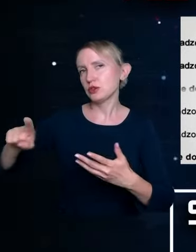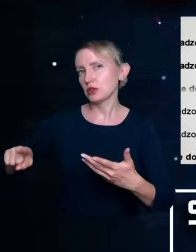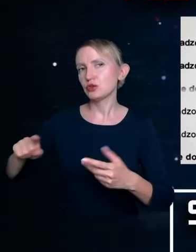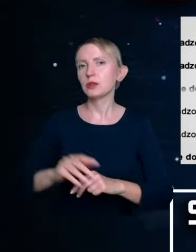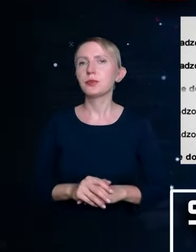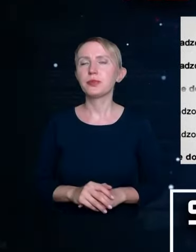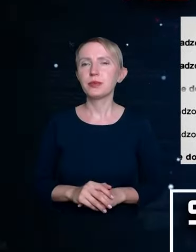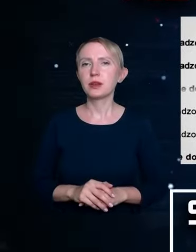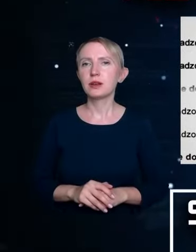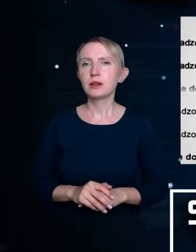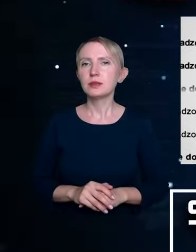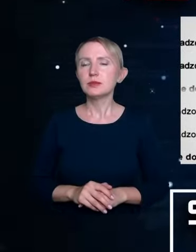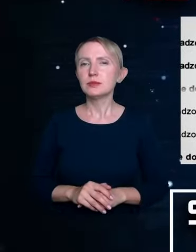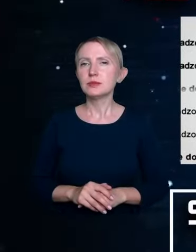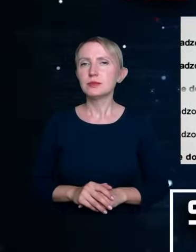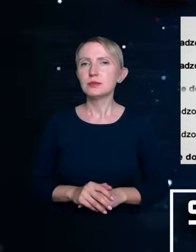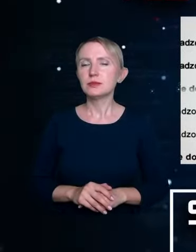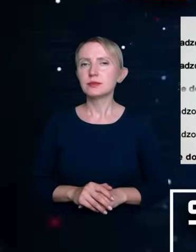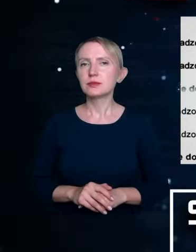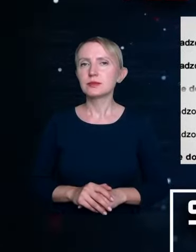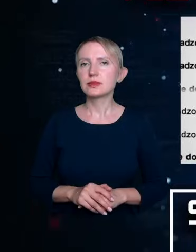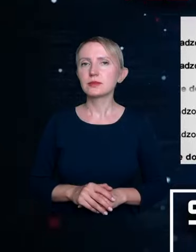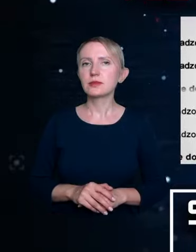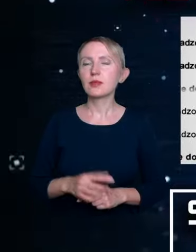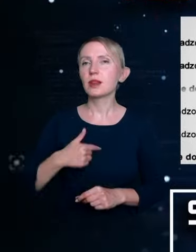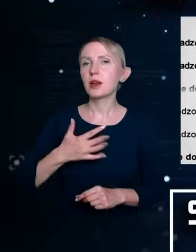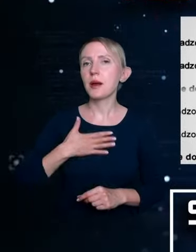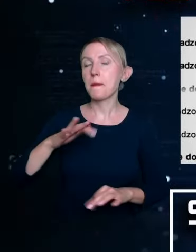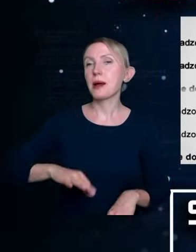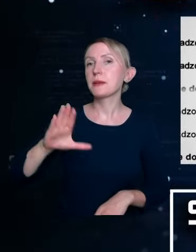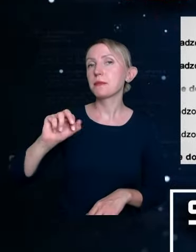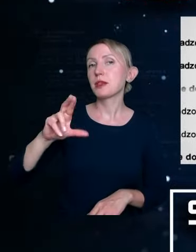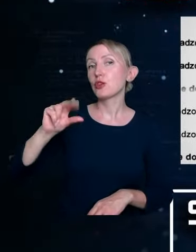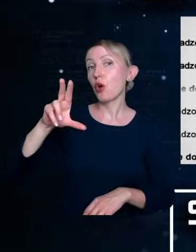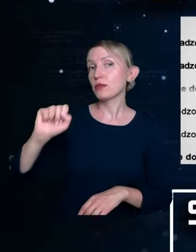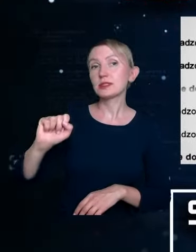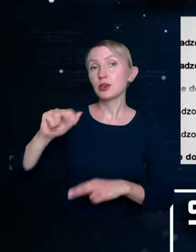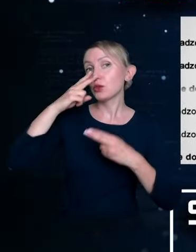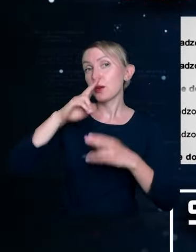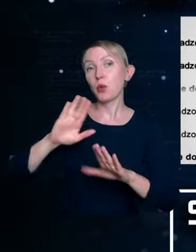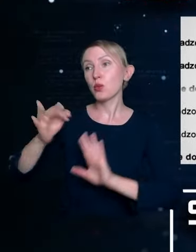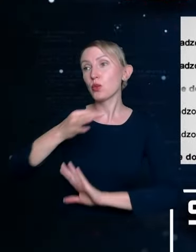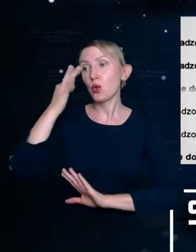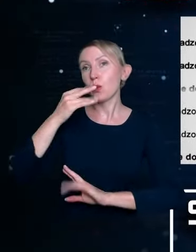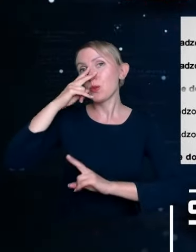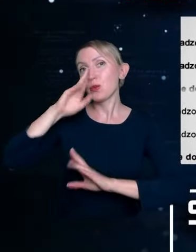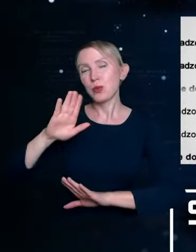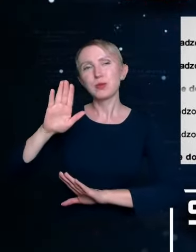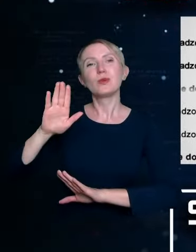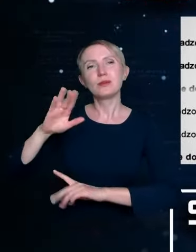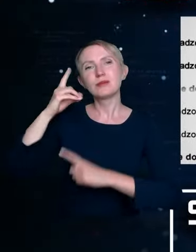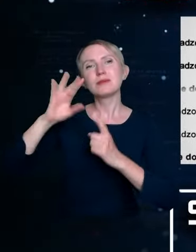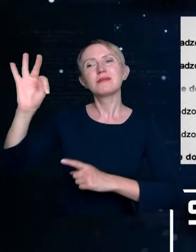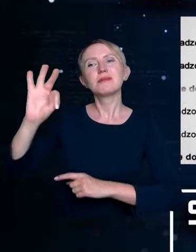,5, to wydaje mi się, że Pani Binkowska nie wystawia najlepszej legitymacji i świadectwa na rzecz